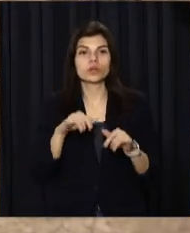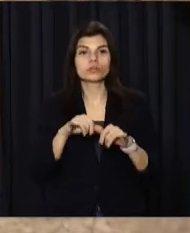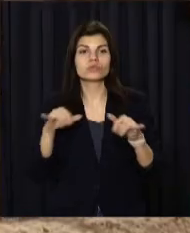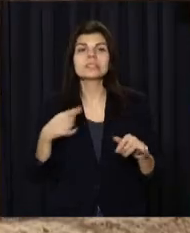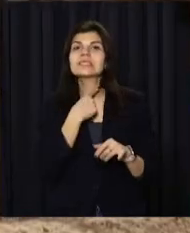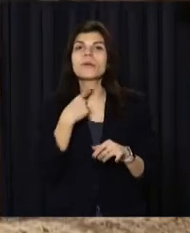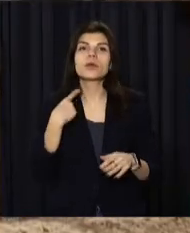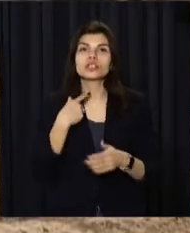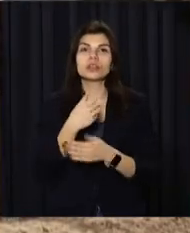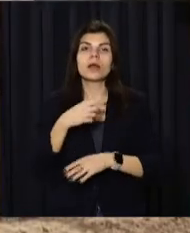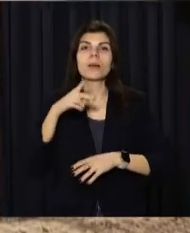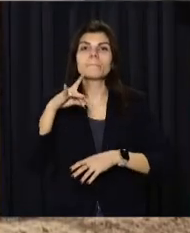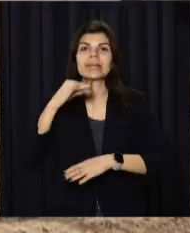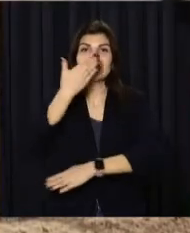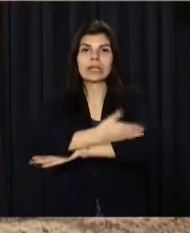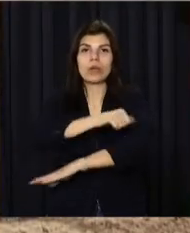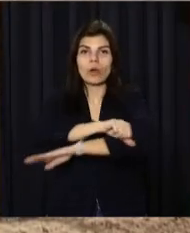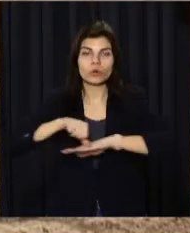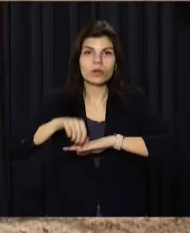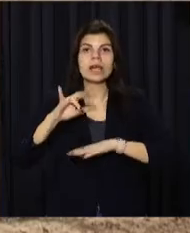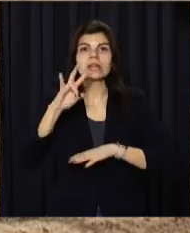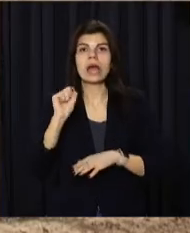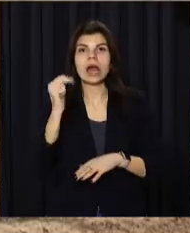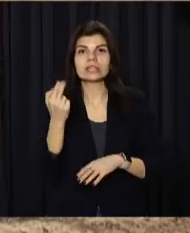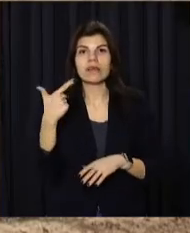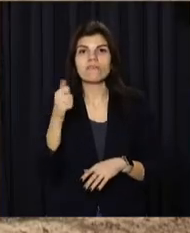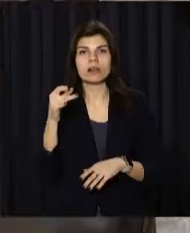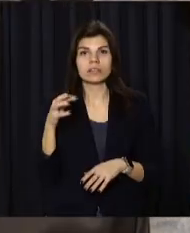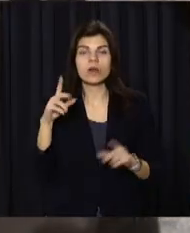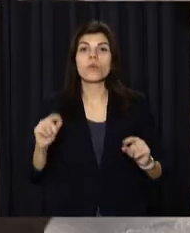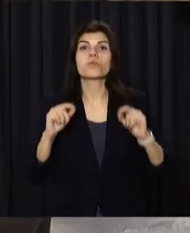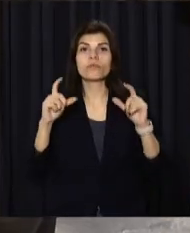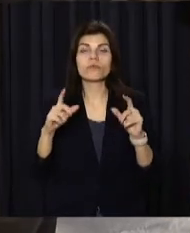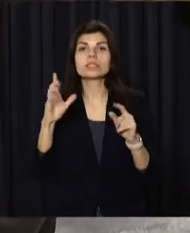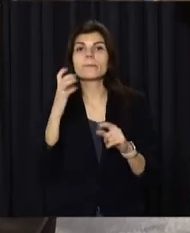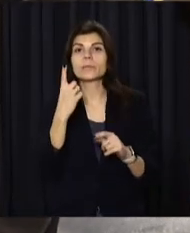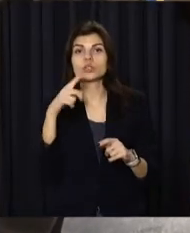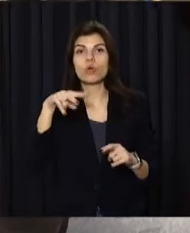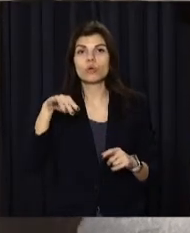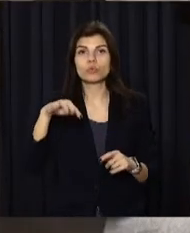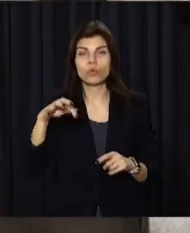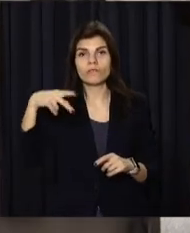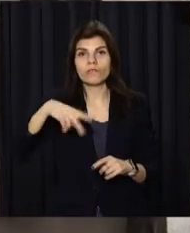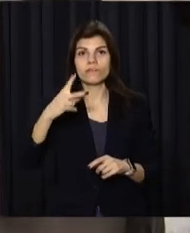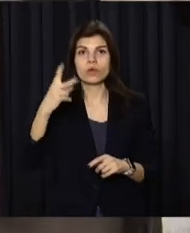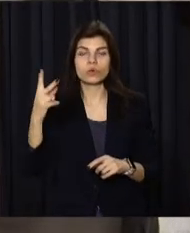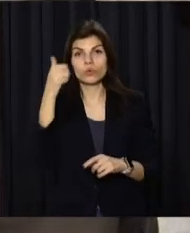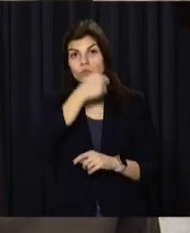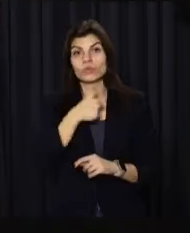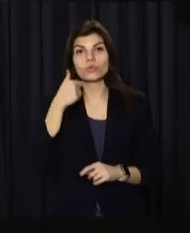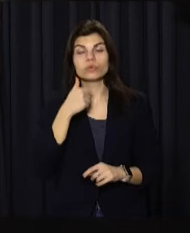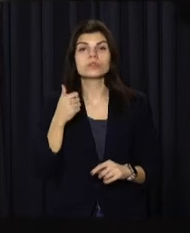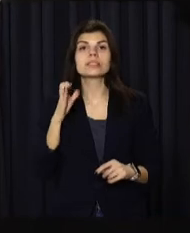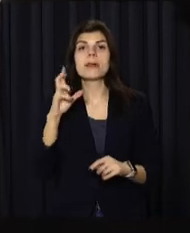забезпечення прикордонників та нацгвардійців. З урахуванням підвищення з 1 лютого 2022 року